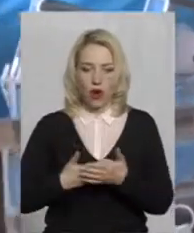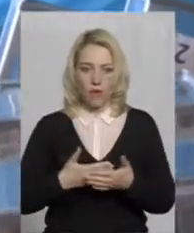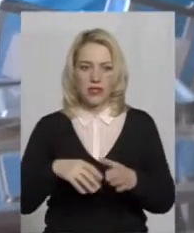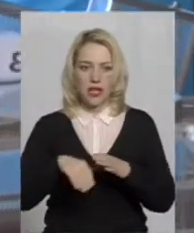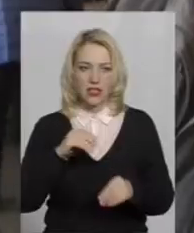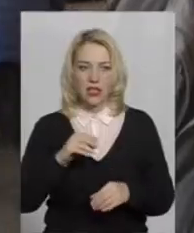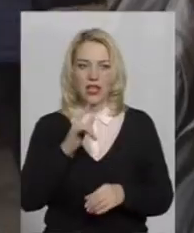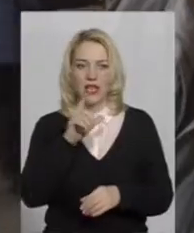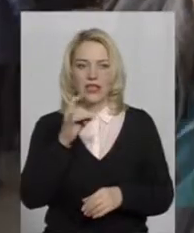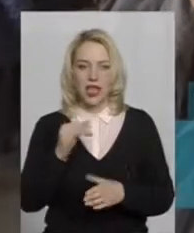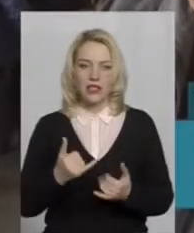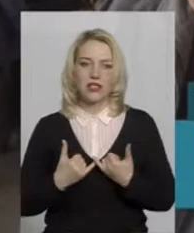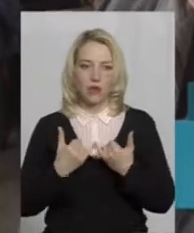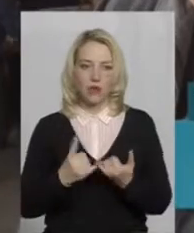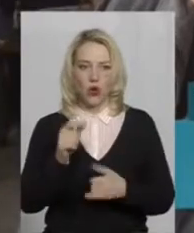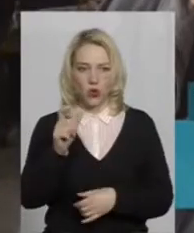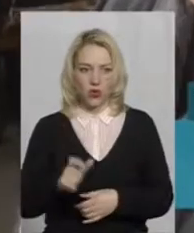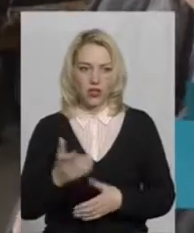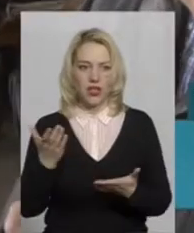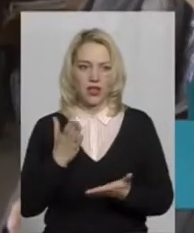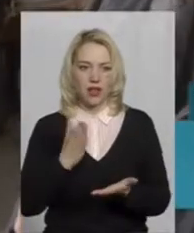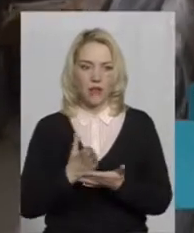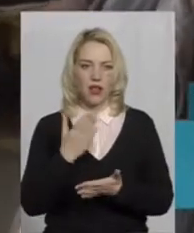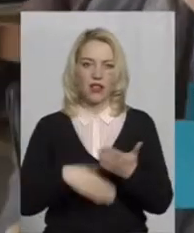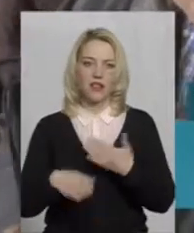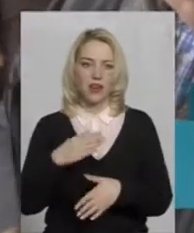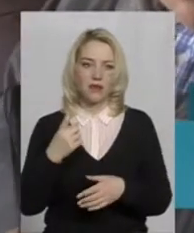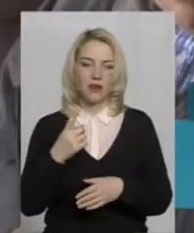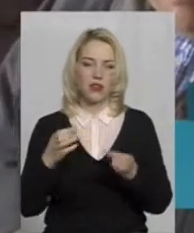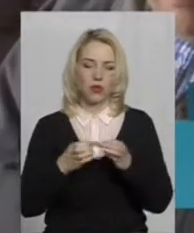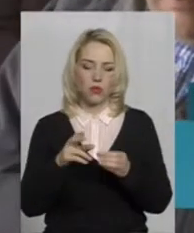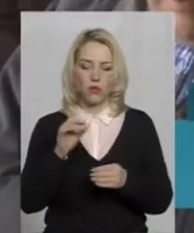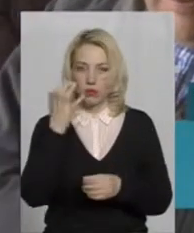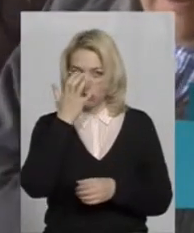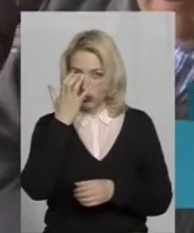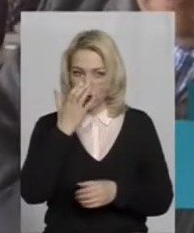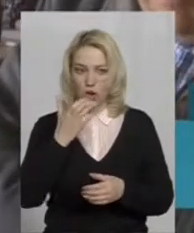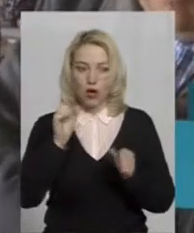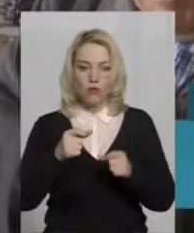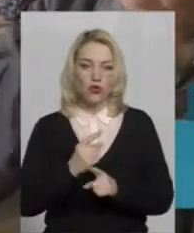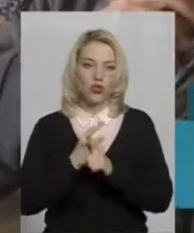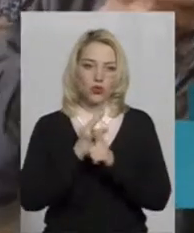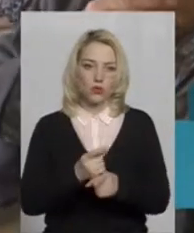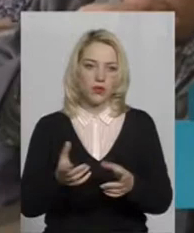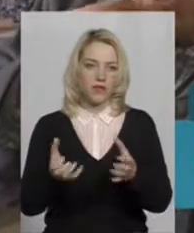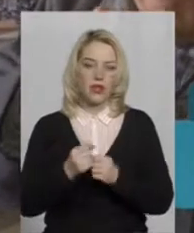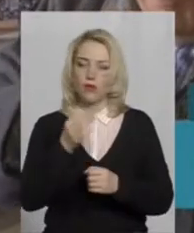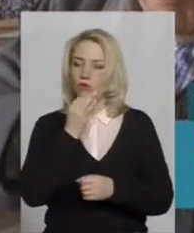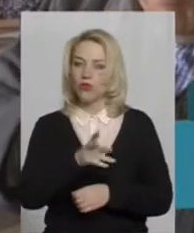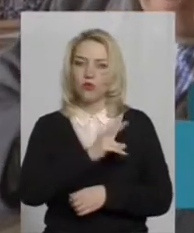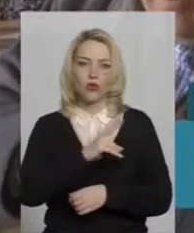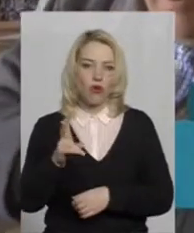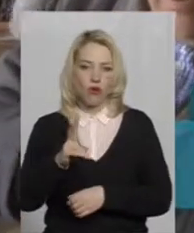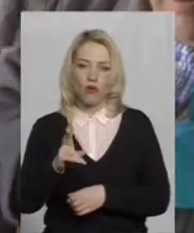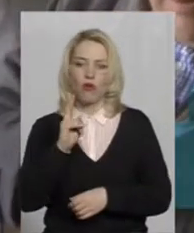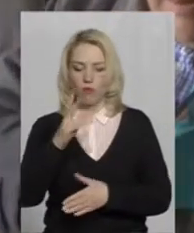Зарицька поважає. Людина, яка має інвалідність першої групи позору, може в супровід взяти будь-кого, кому